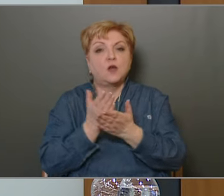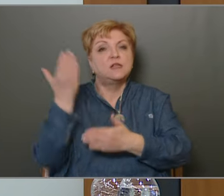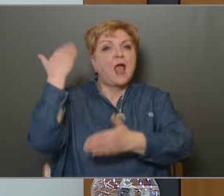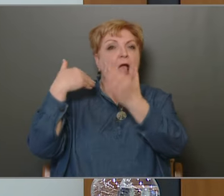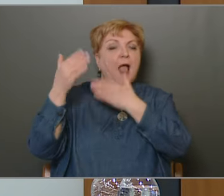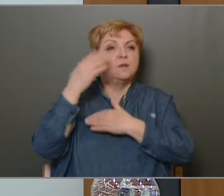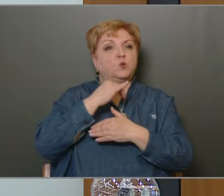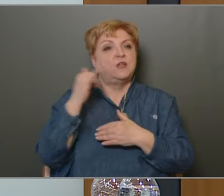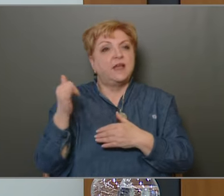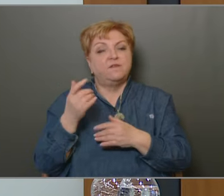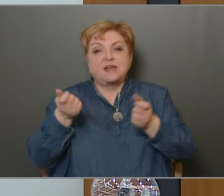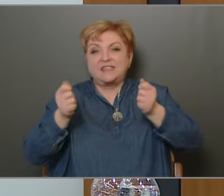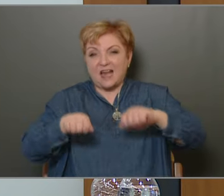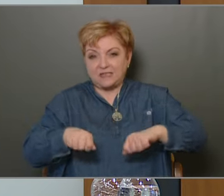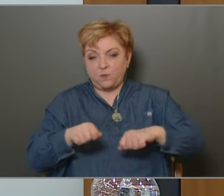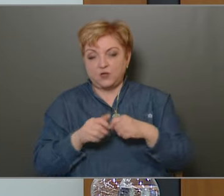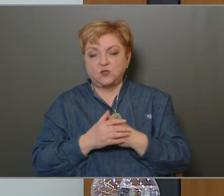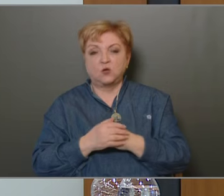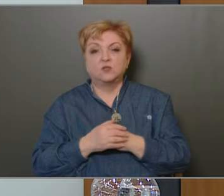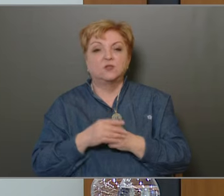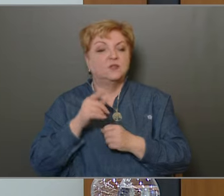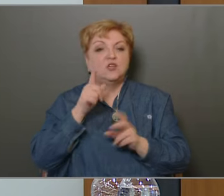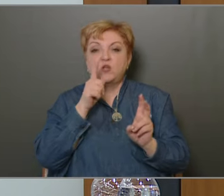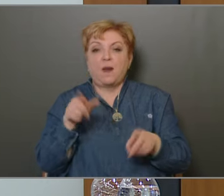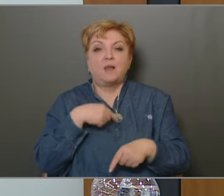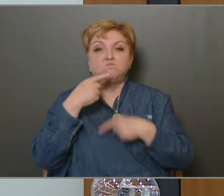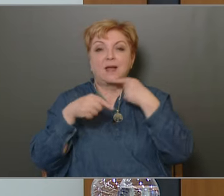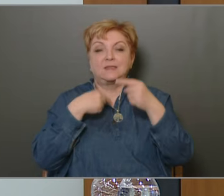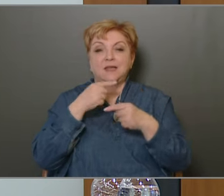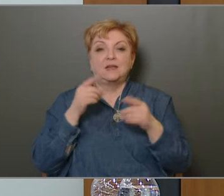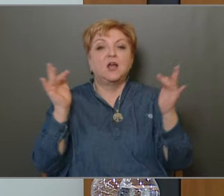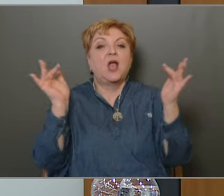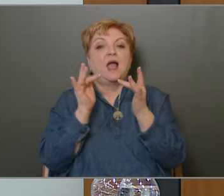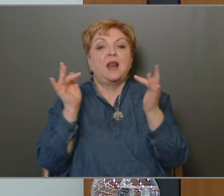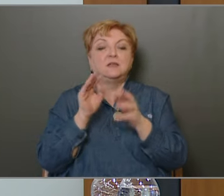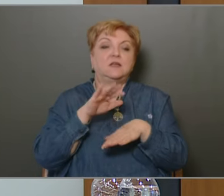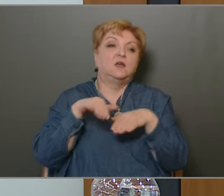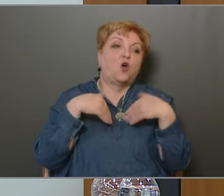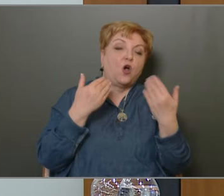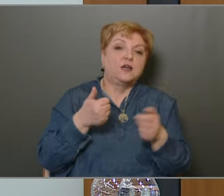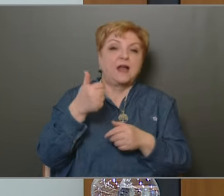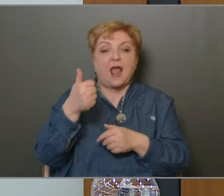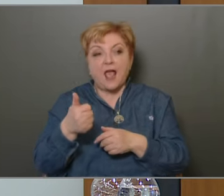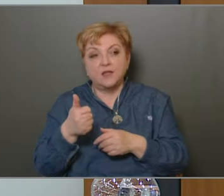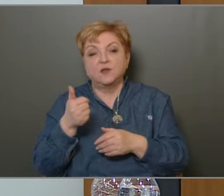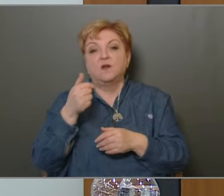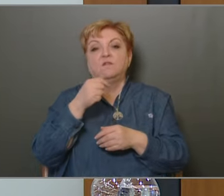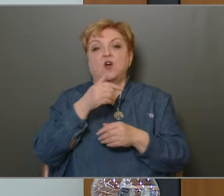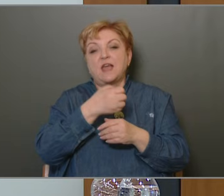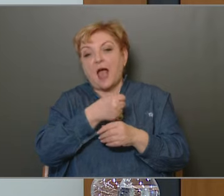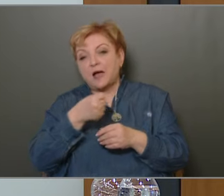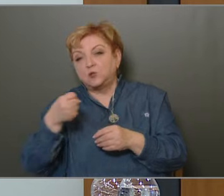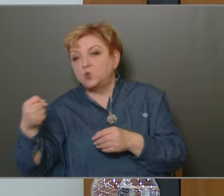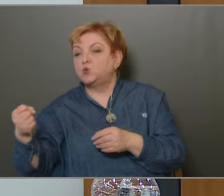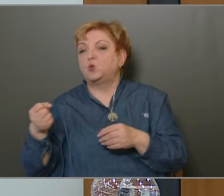évek zárszámadásához. Itt sem lehet beszélni az ellenzék akár egy, akár egy áthúzódó